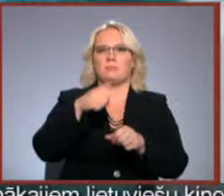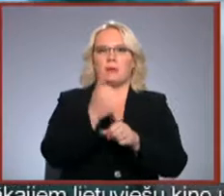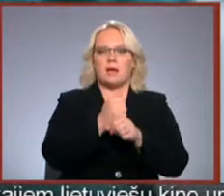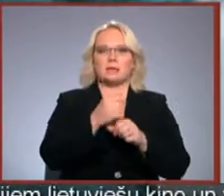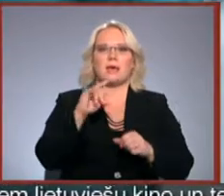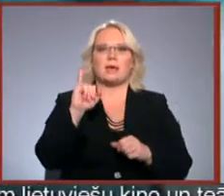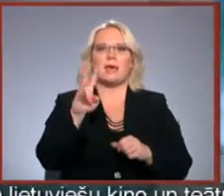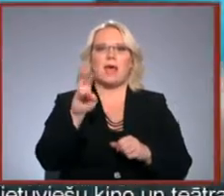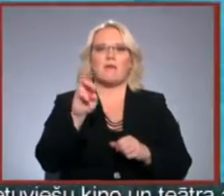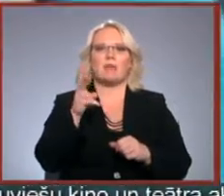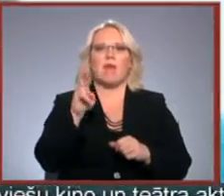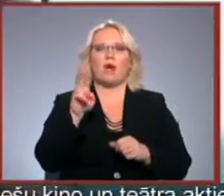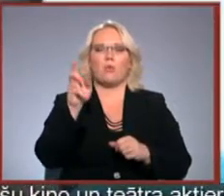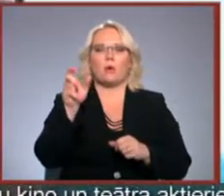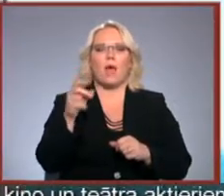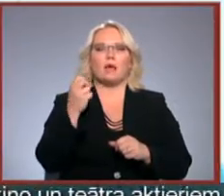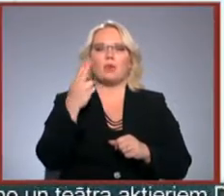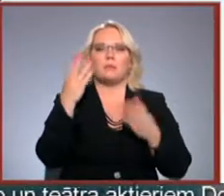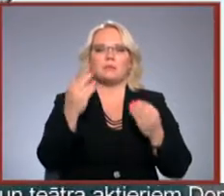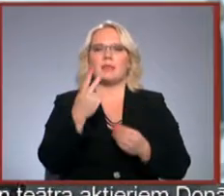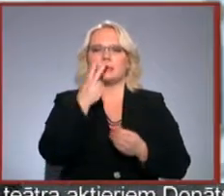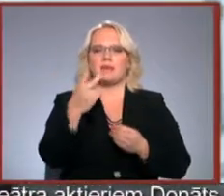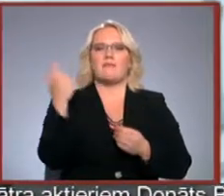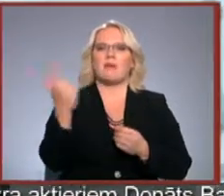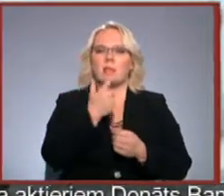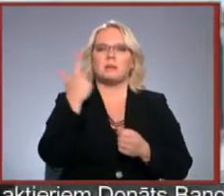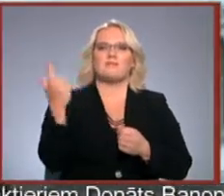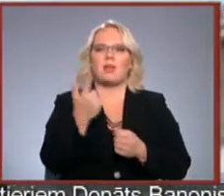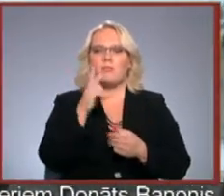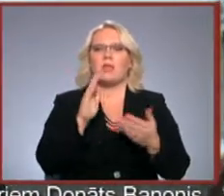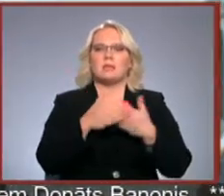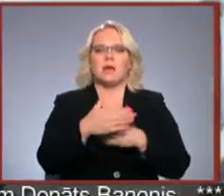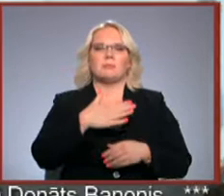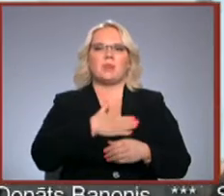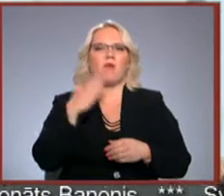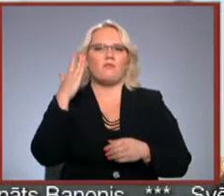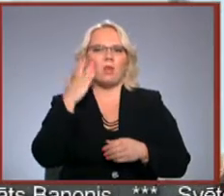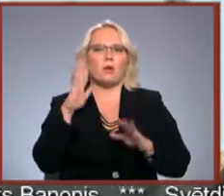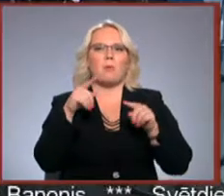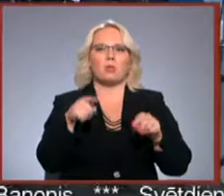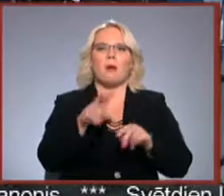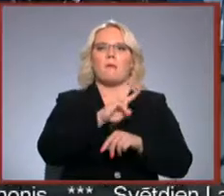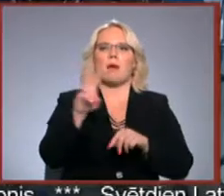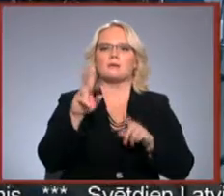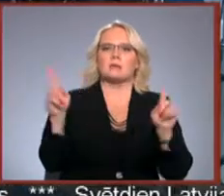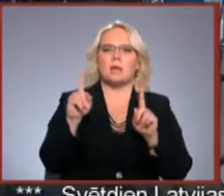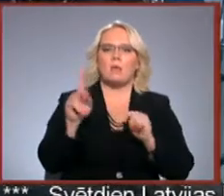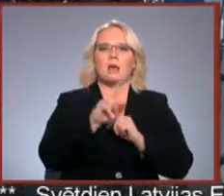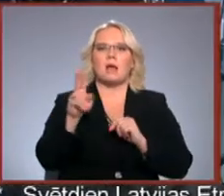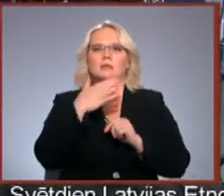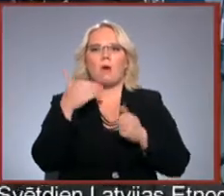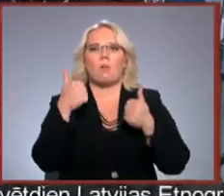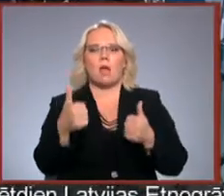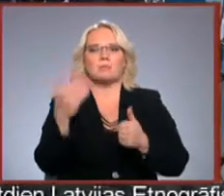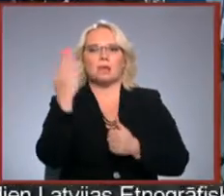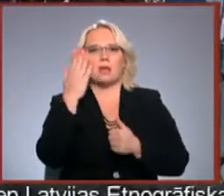ķēru, ka 12. festivāla dienas skatīsies filmas un filmas un filmas un neslēps savu viedokli par to, kas ir un kas nav labs kino